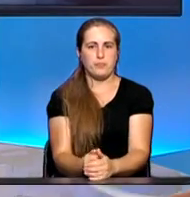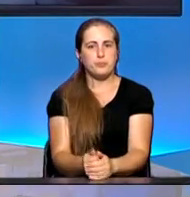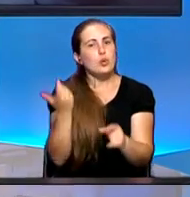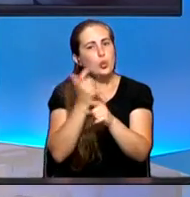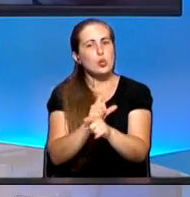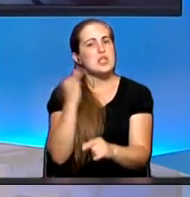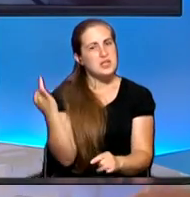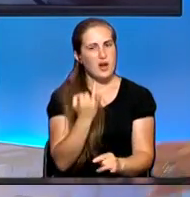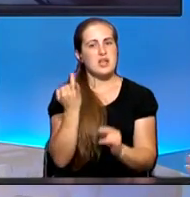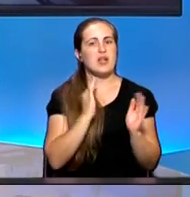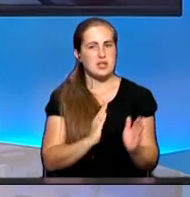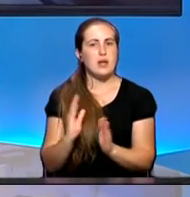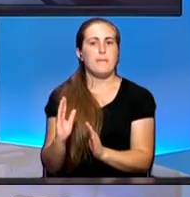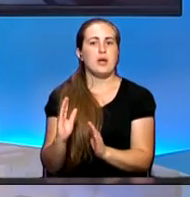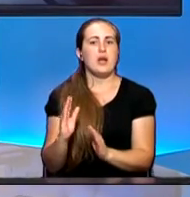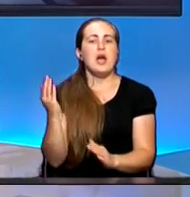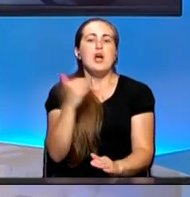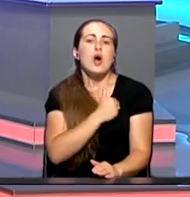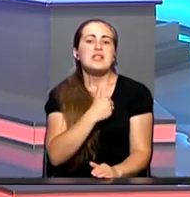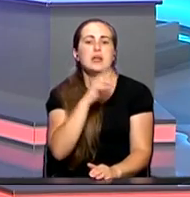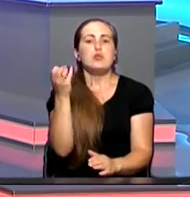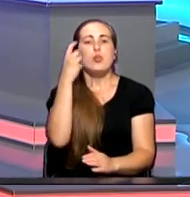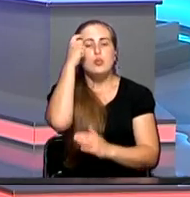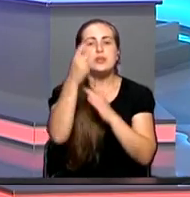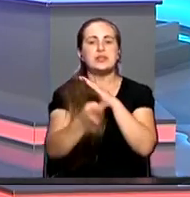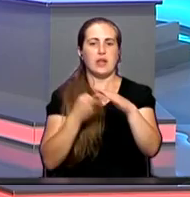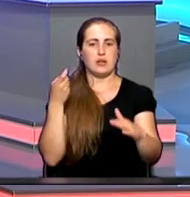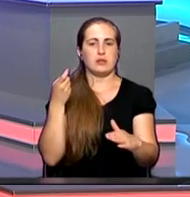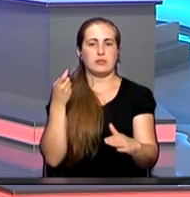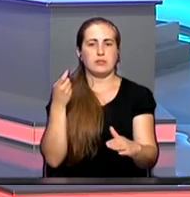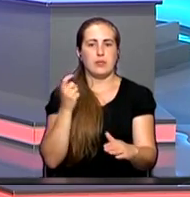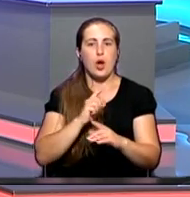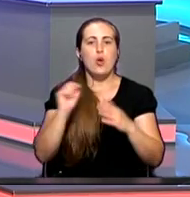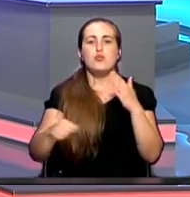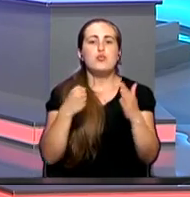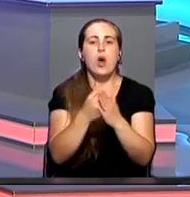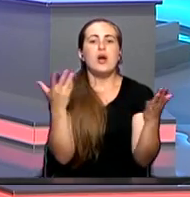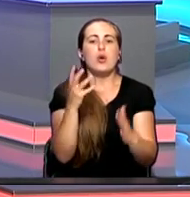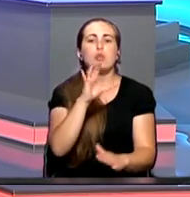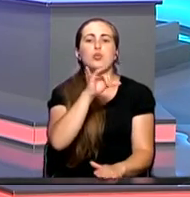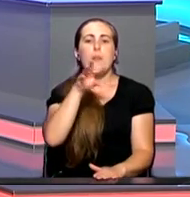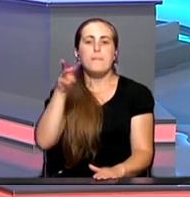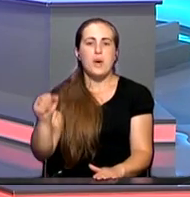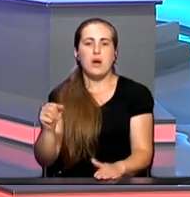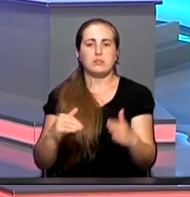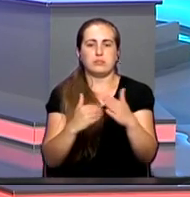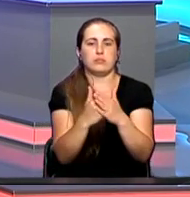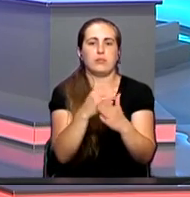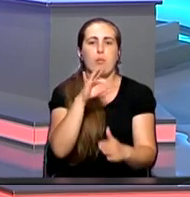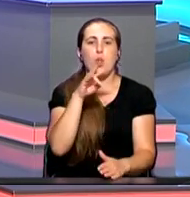интересная система. вот еще хотелось бы знать, до какой суммы доходит полис? То есть